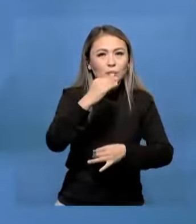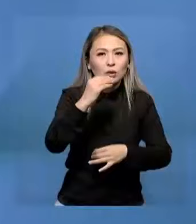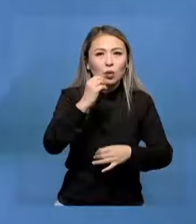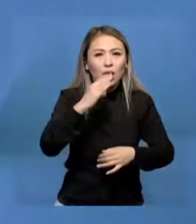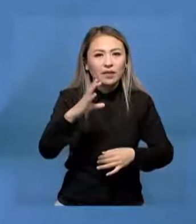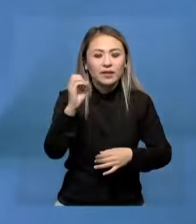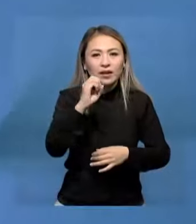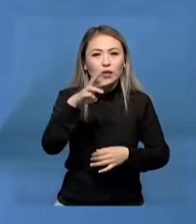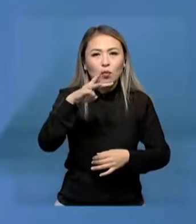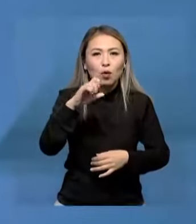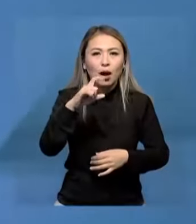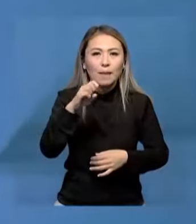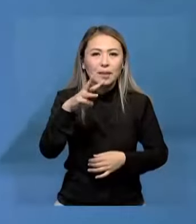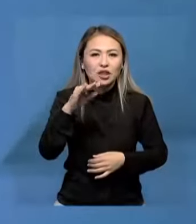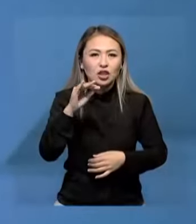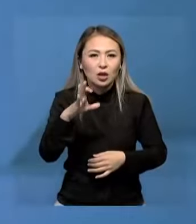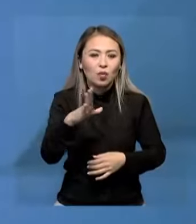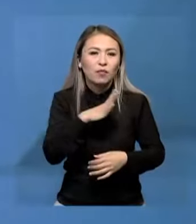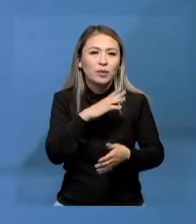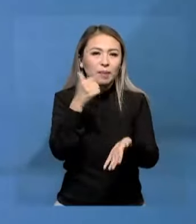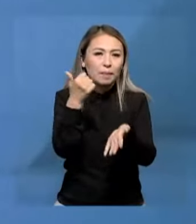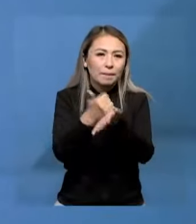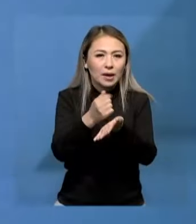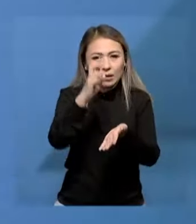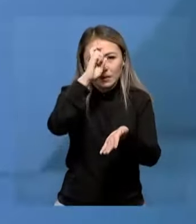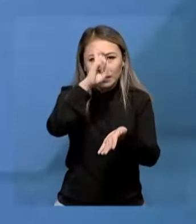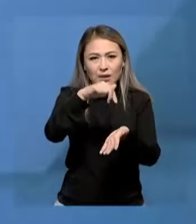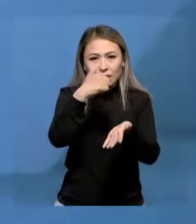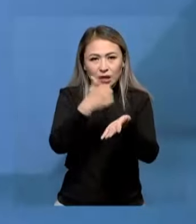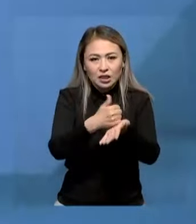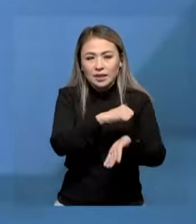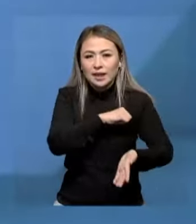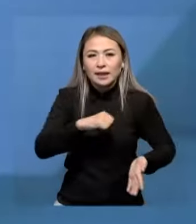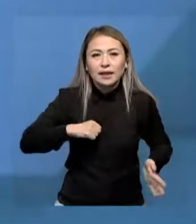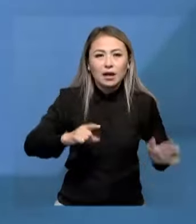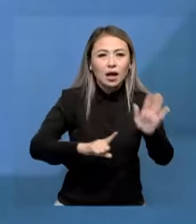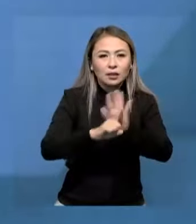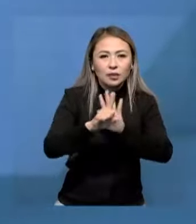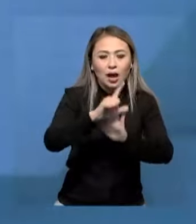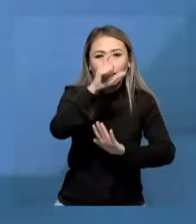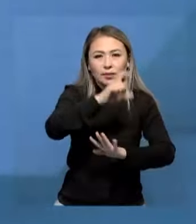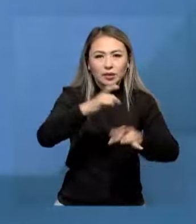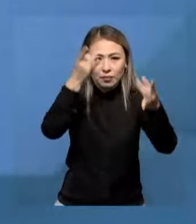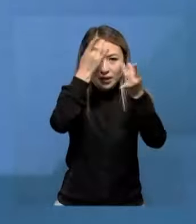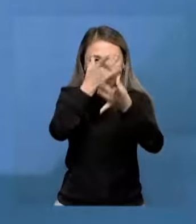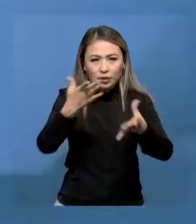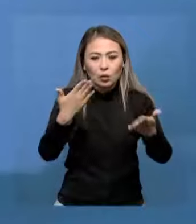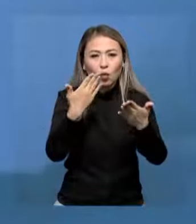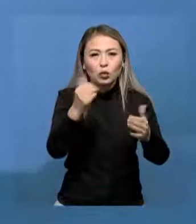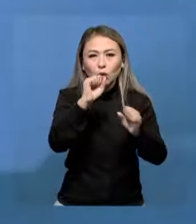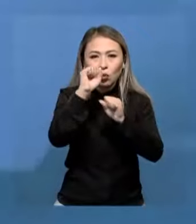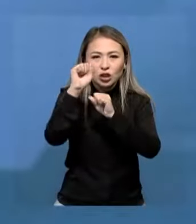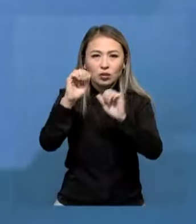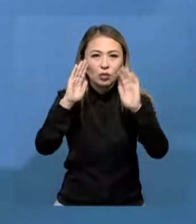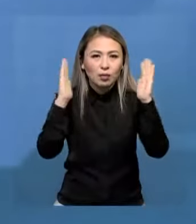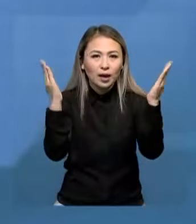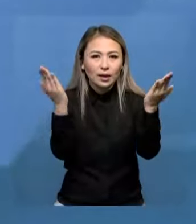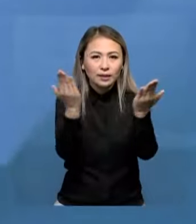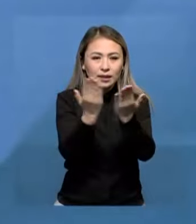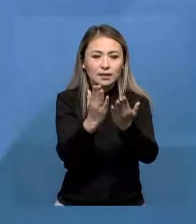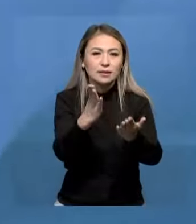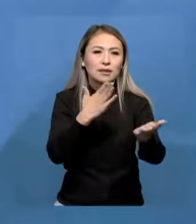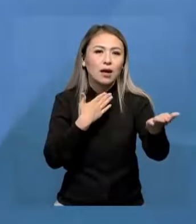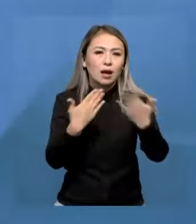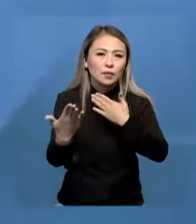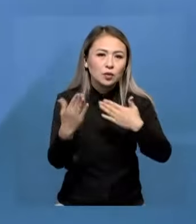Басым жомар тұғаев Евгений Мұхамеджановтың бастамасын оң бағалады. Мемлекет башысы ең алдымен адамның мәдениетін оның қоршаған орда мен